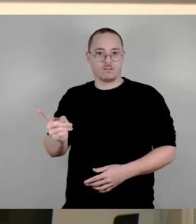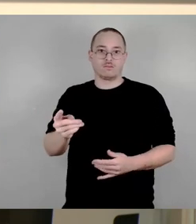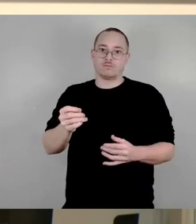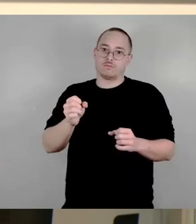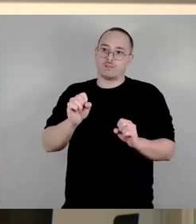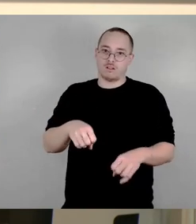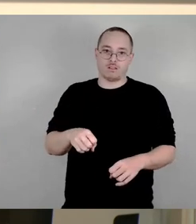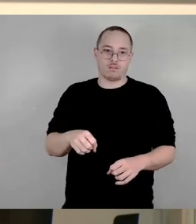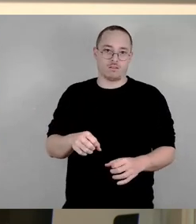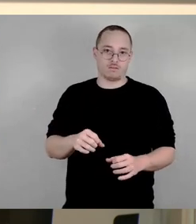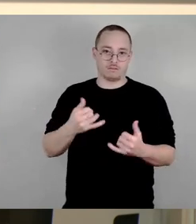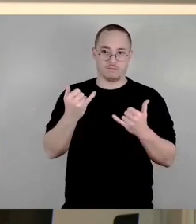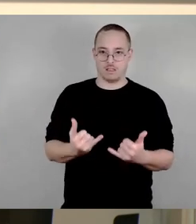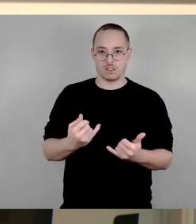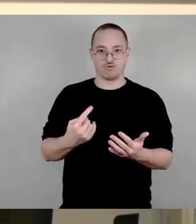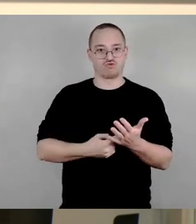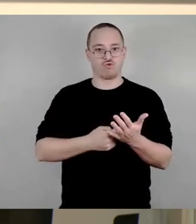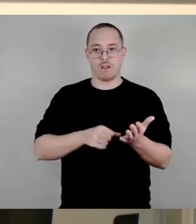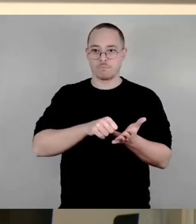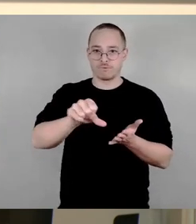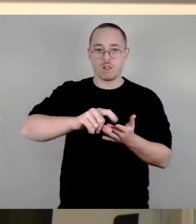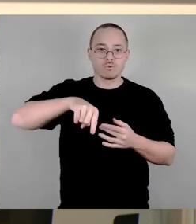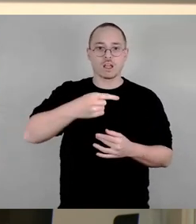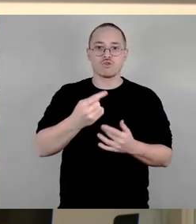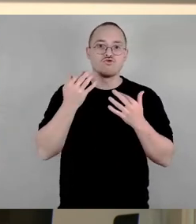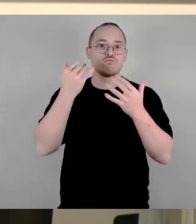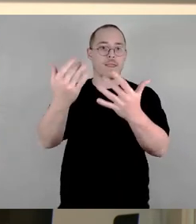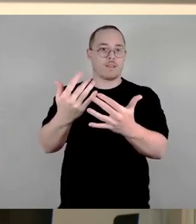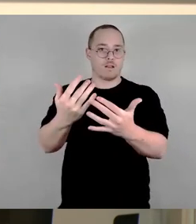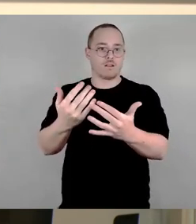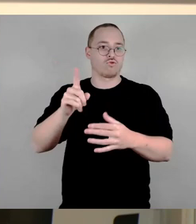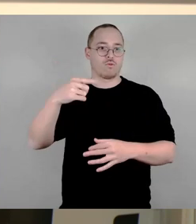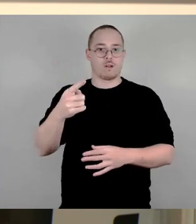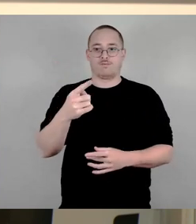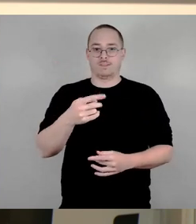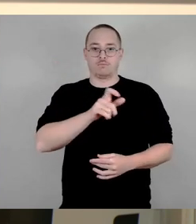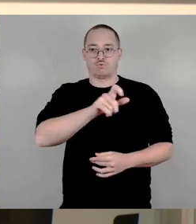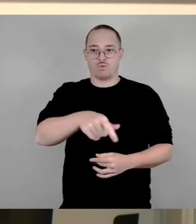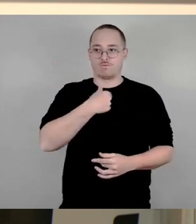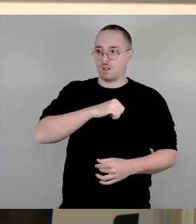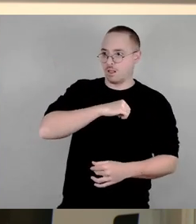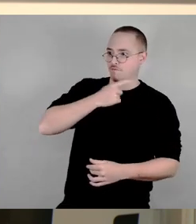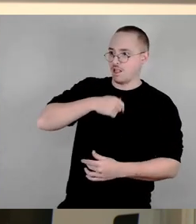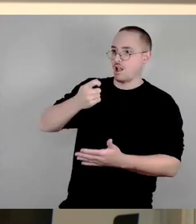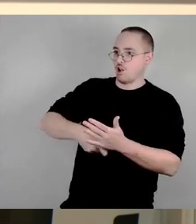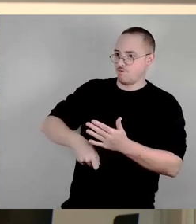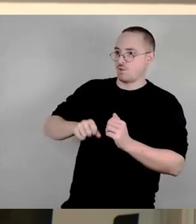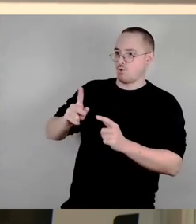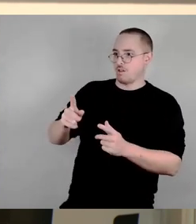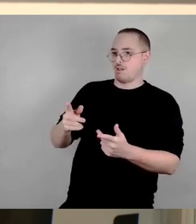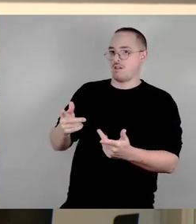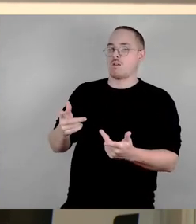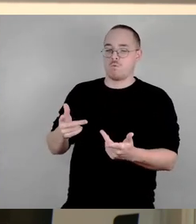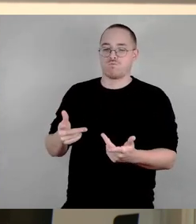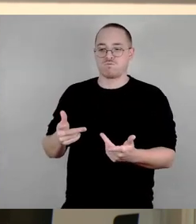Benachteiligte wäre wiederum der Käufer, der seine für später genutzte Eigentumswohnungen nutzen möchte. Ja, ich komme zum Schluss noch